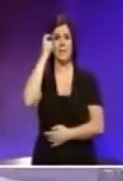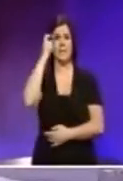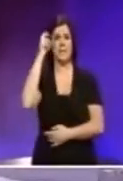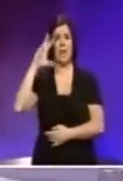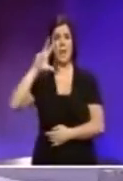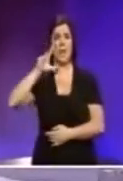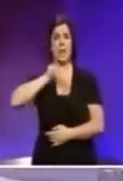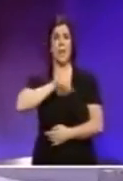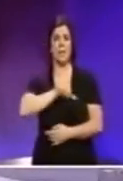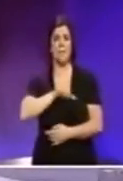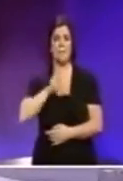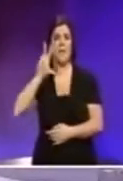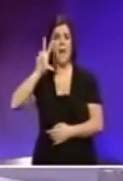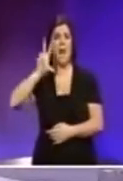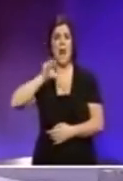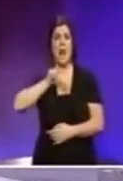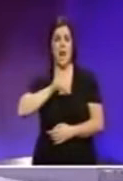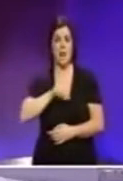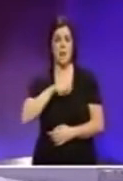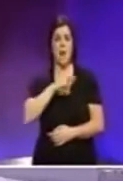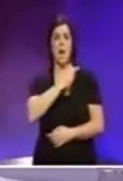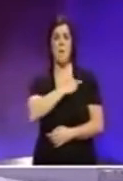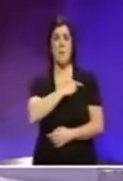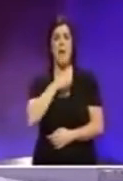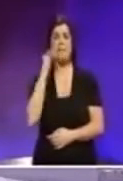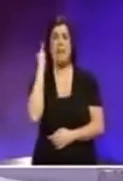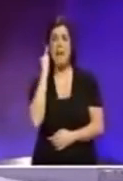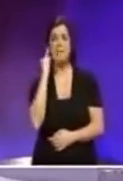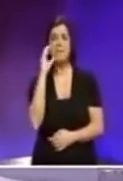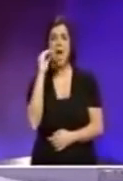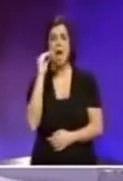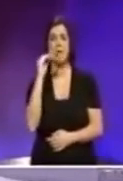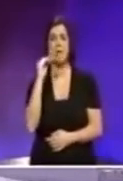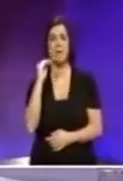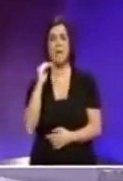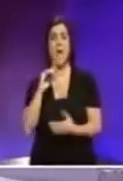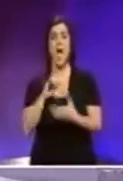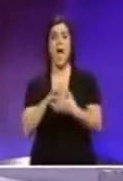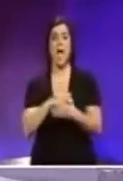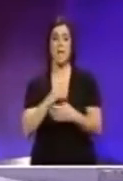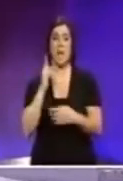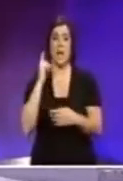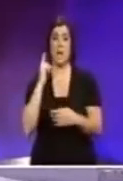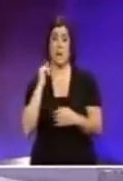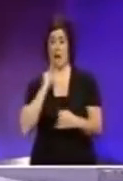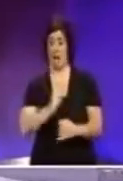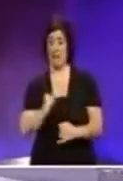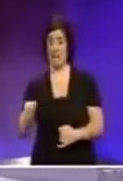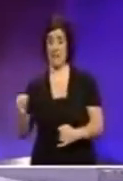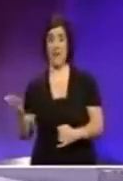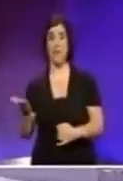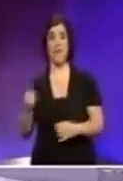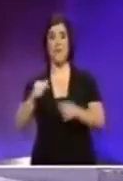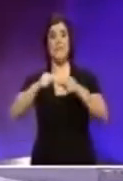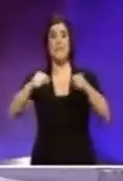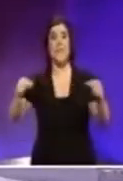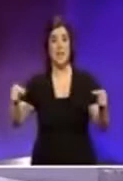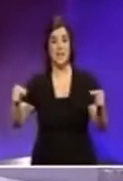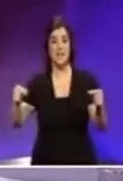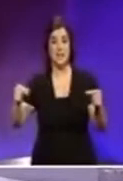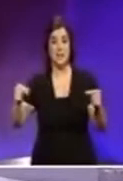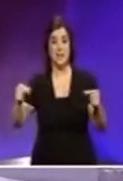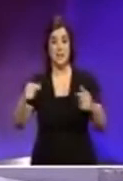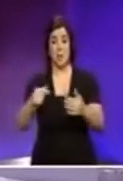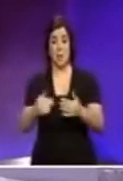Malta jija, laċar parijiz l-aktar desertifikat fil-dinja. Laċar pajjiz li lan asandu ilma fil